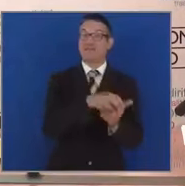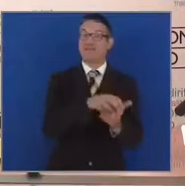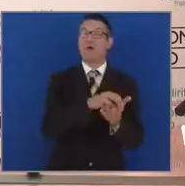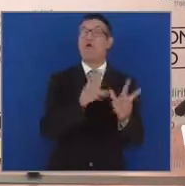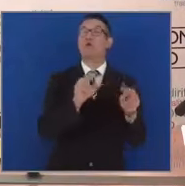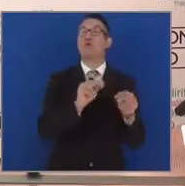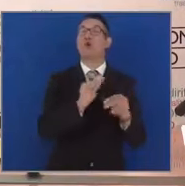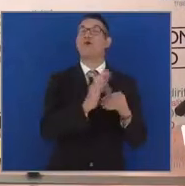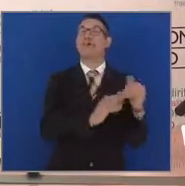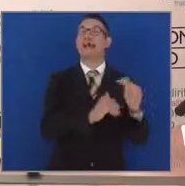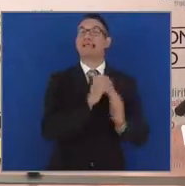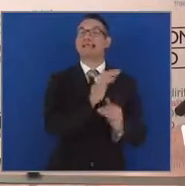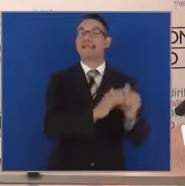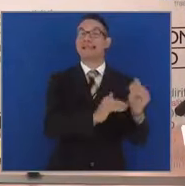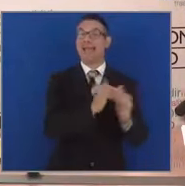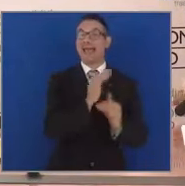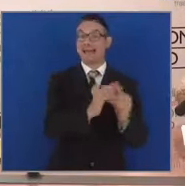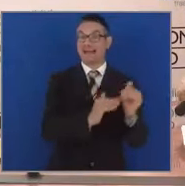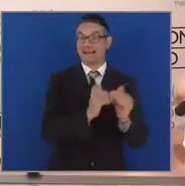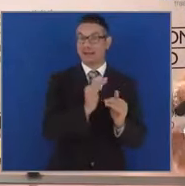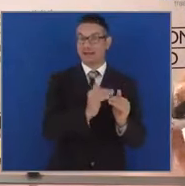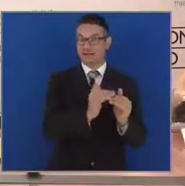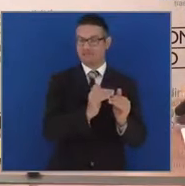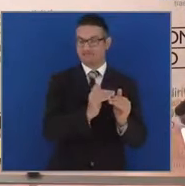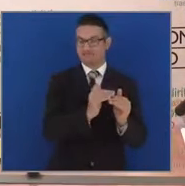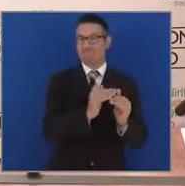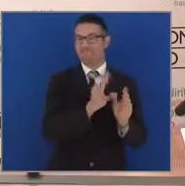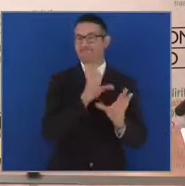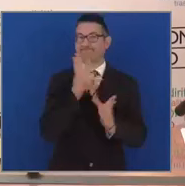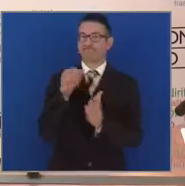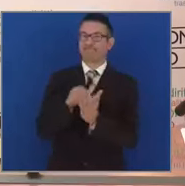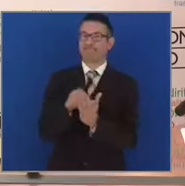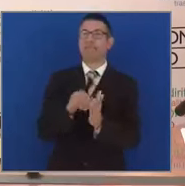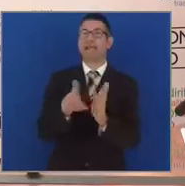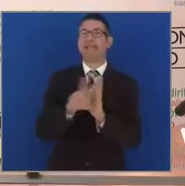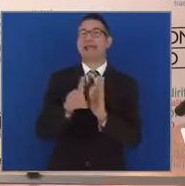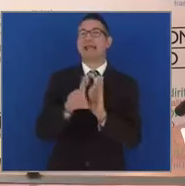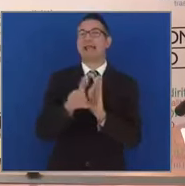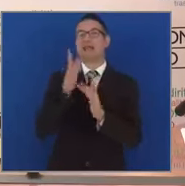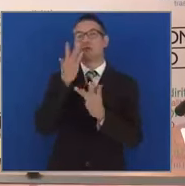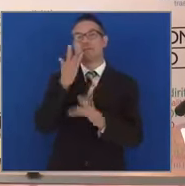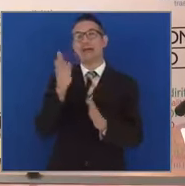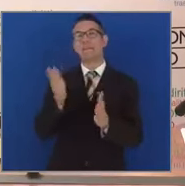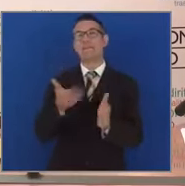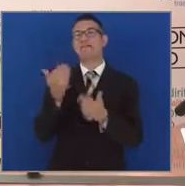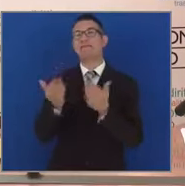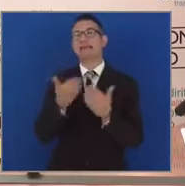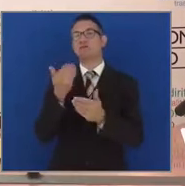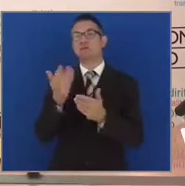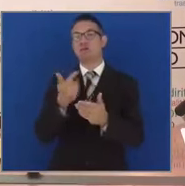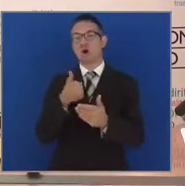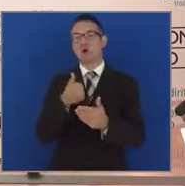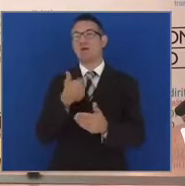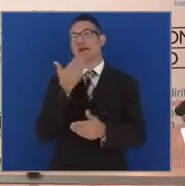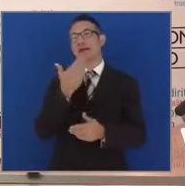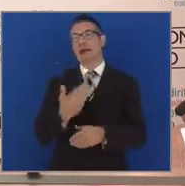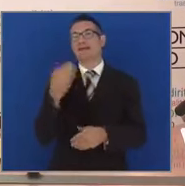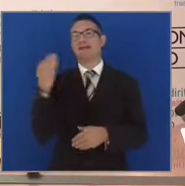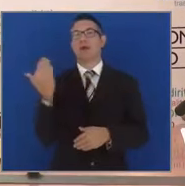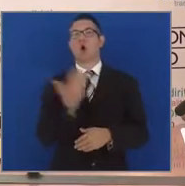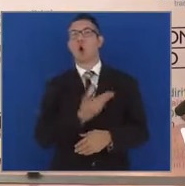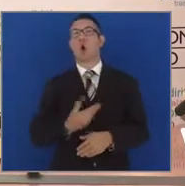e inserendolo nel decreto semplificazione, attraverso lo strumento del commissariamento, garantire non solo